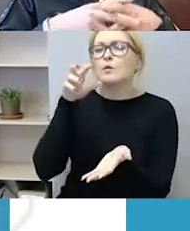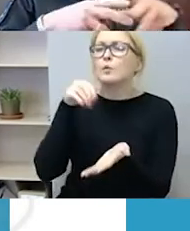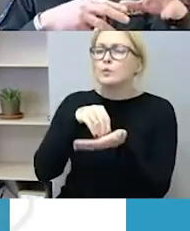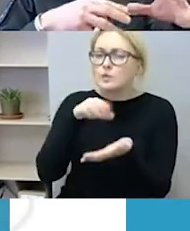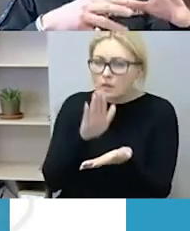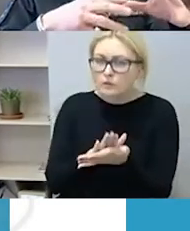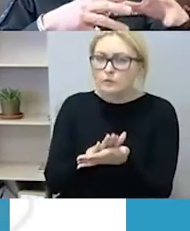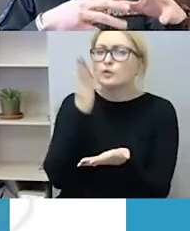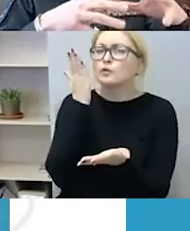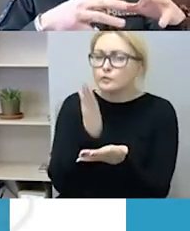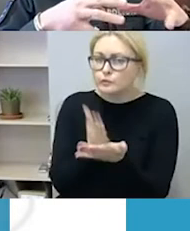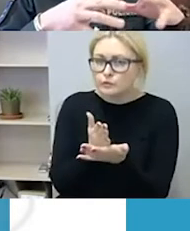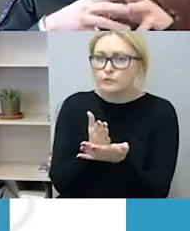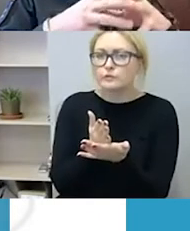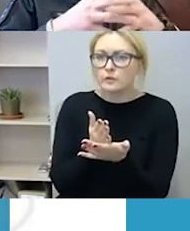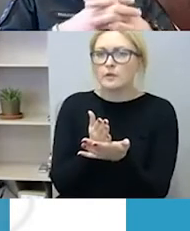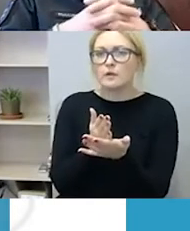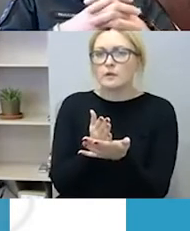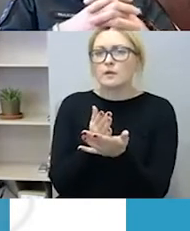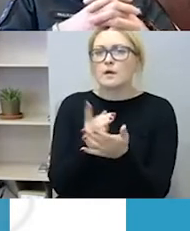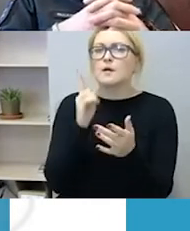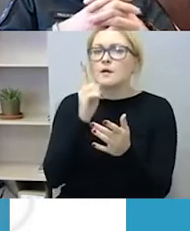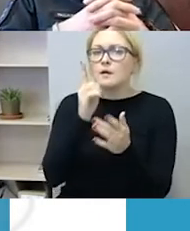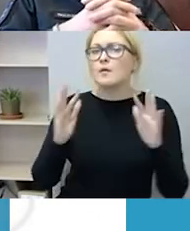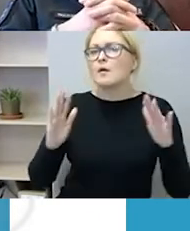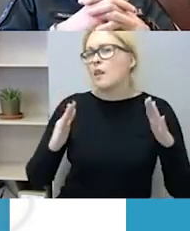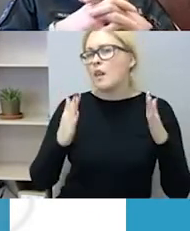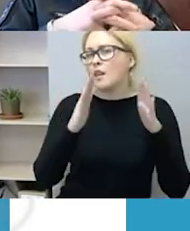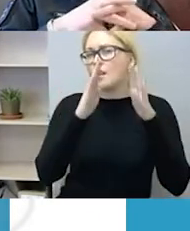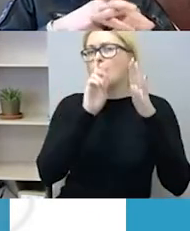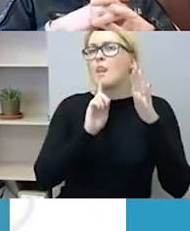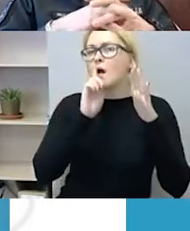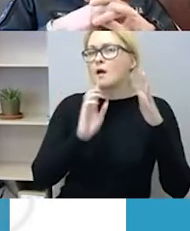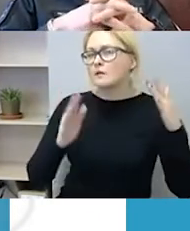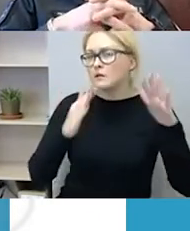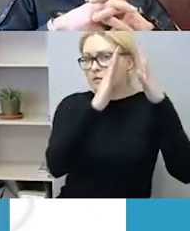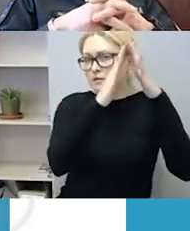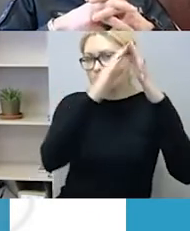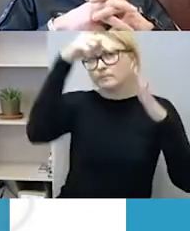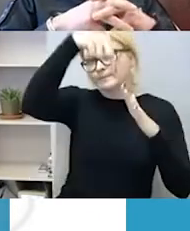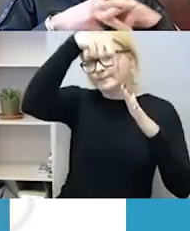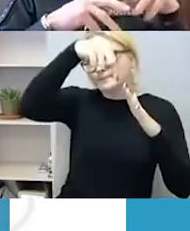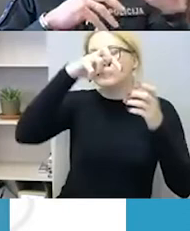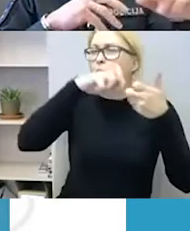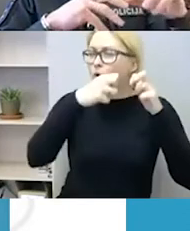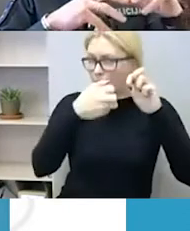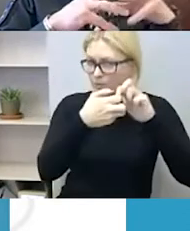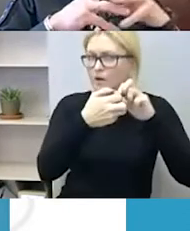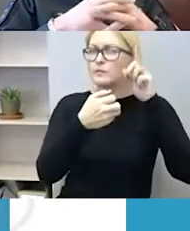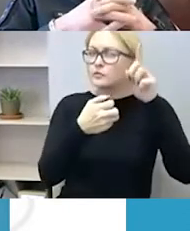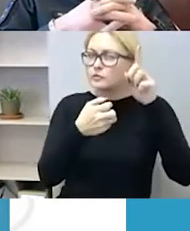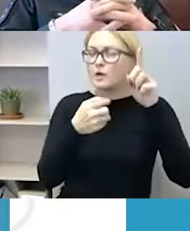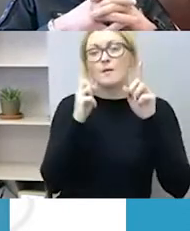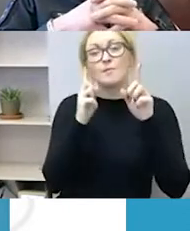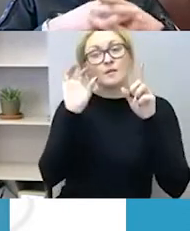tiesiog, na, ta to Lietkalnio viršūnė, kur yra tikrai labai nedideli procentą tai, ką